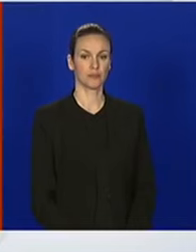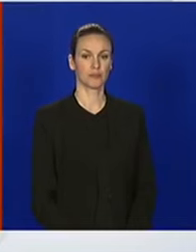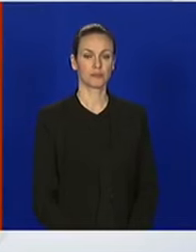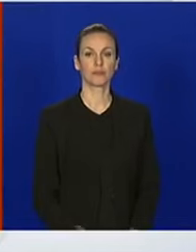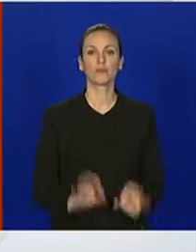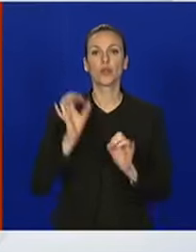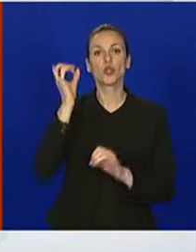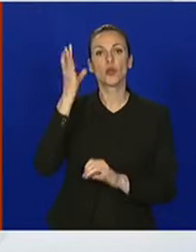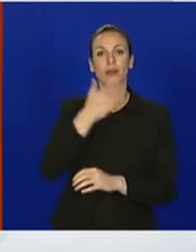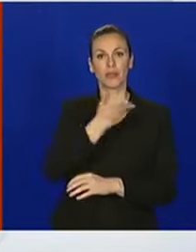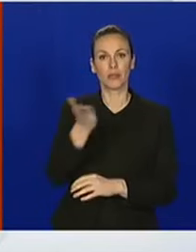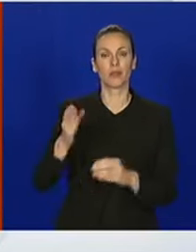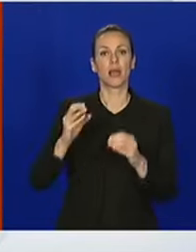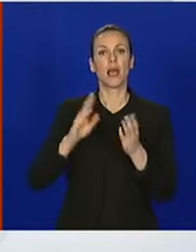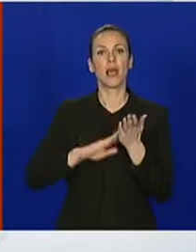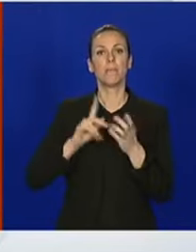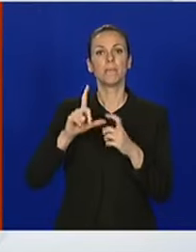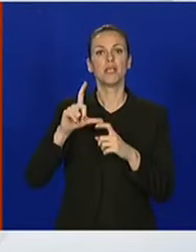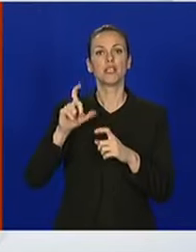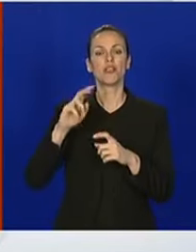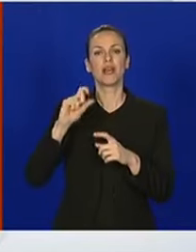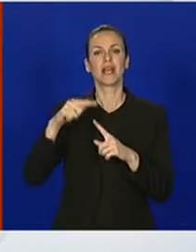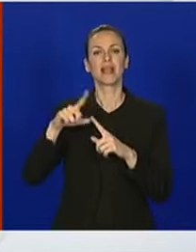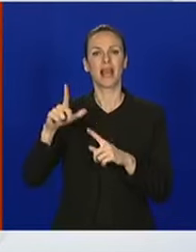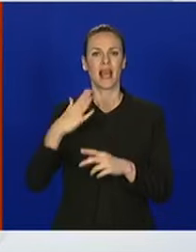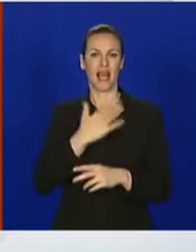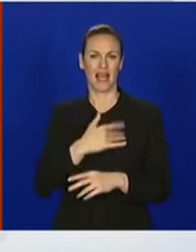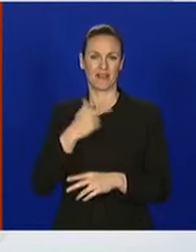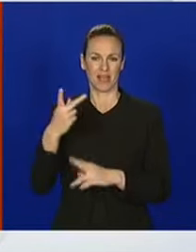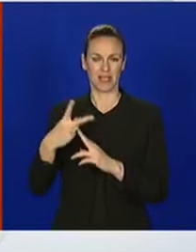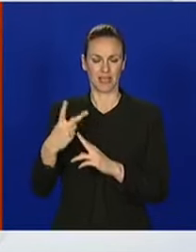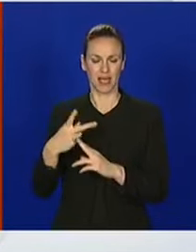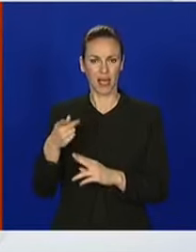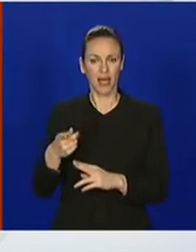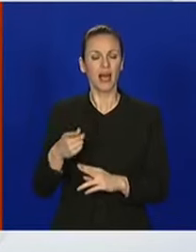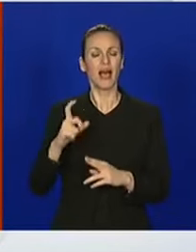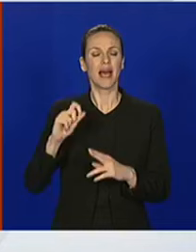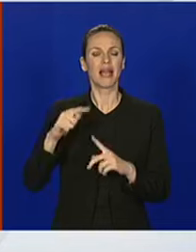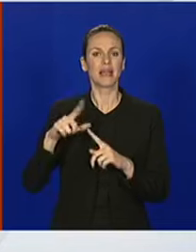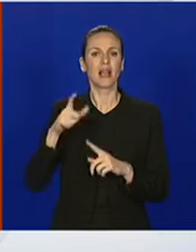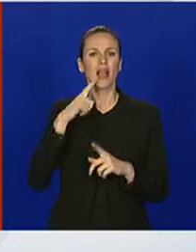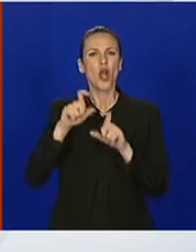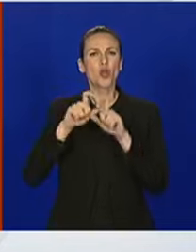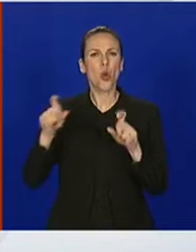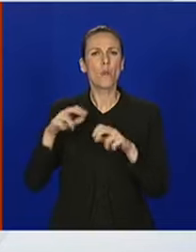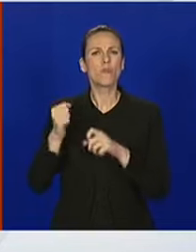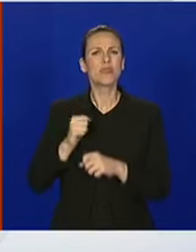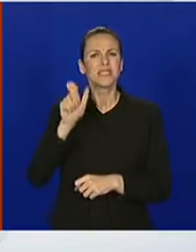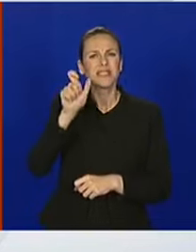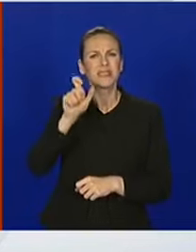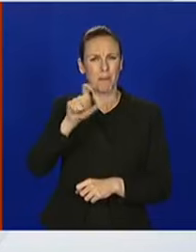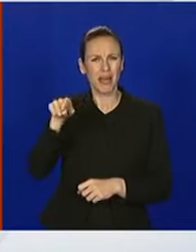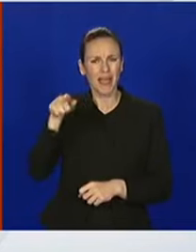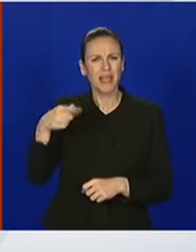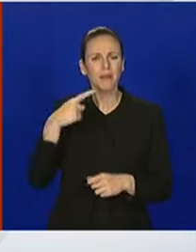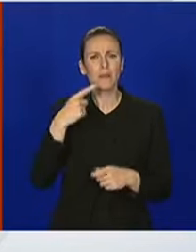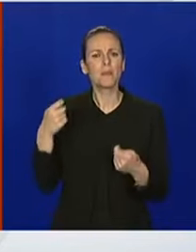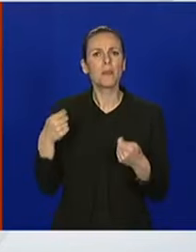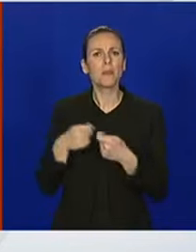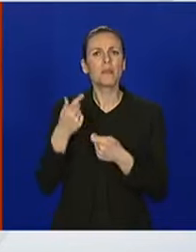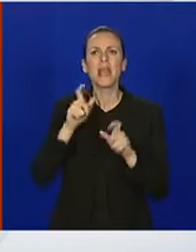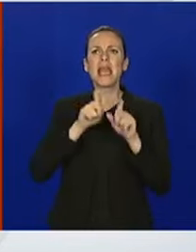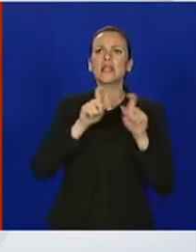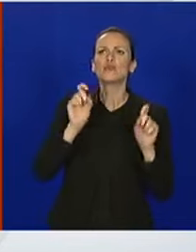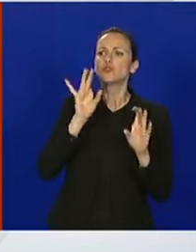Dobar dan svima, Boris Mišović, RTL Hrvatska. Prvo pitanje je vezano za dom u Splitu. Pitanje je kako to da nitko, da institucije nisu